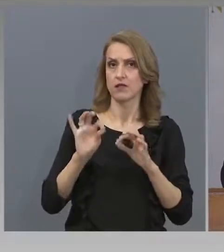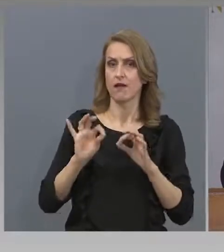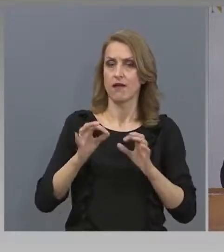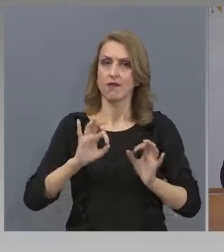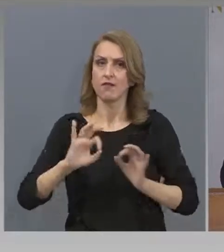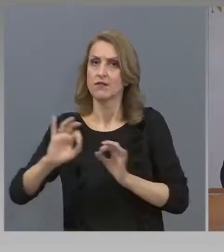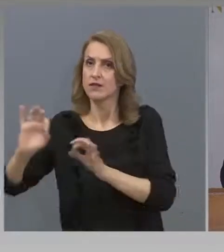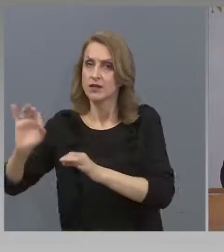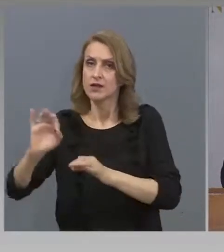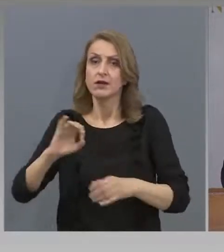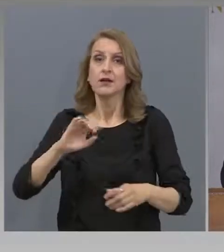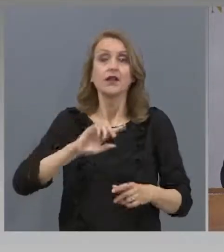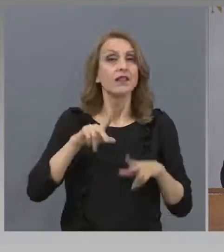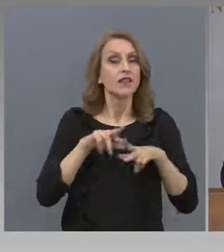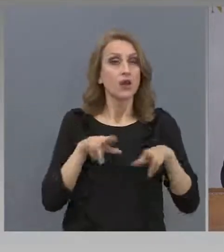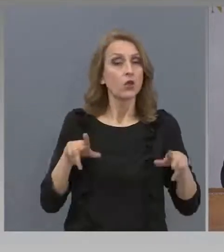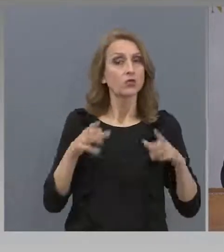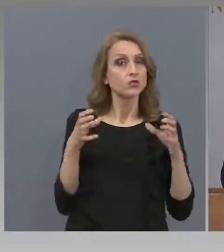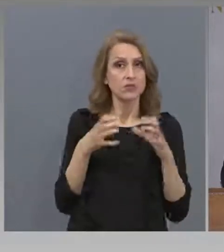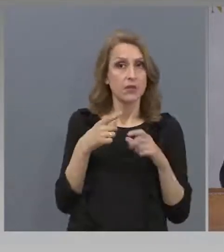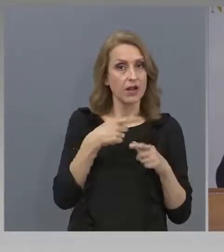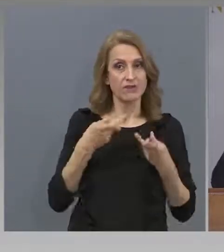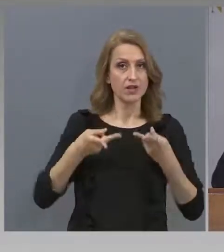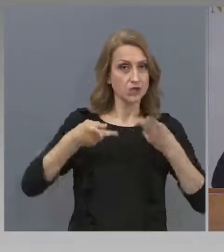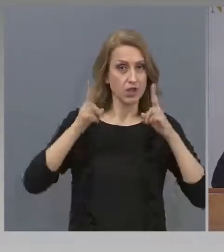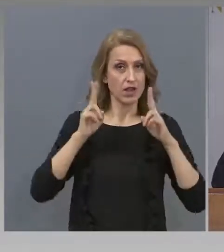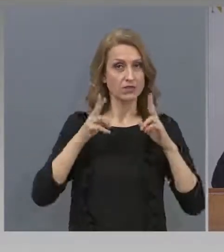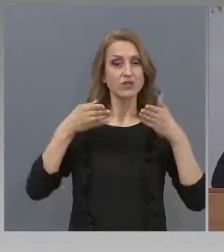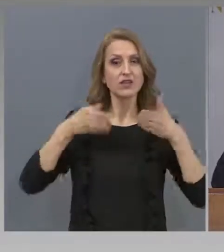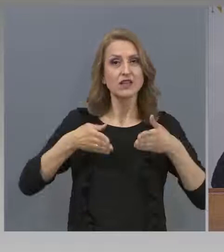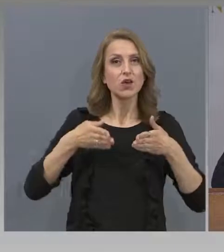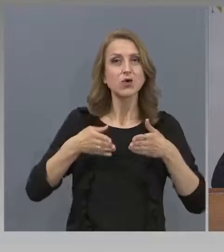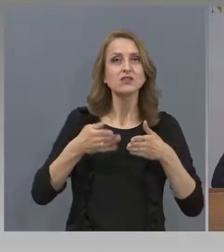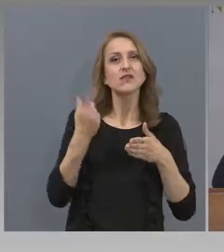гласуване и обсъждане, ще гласувате ли за този законопроект?